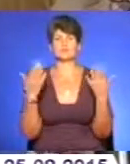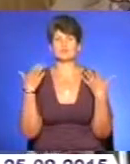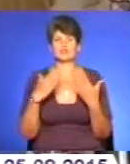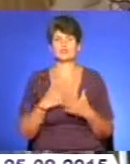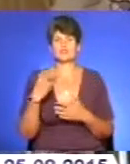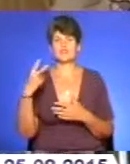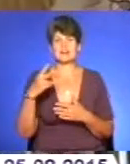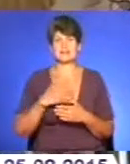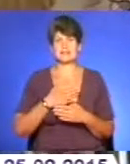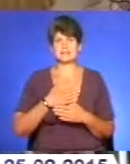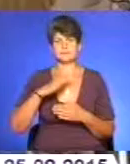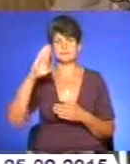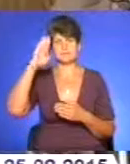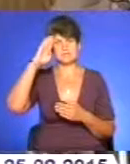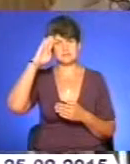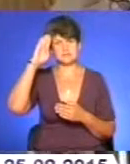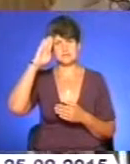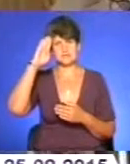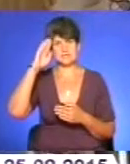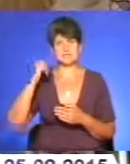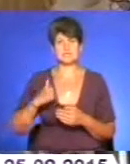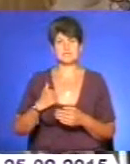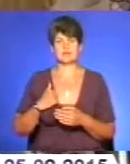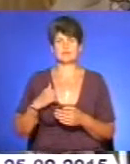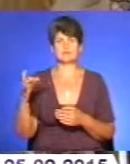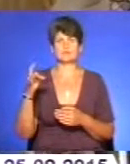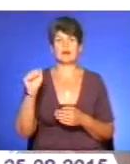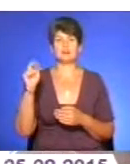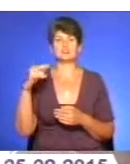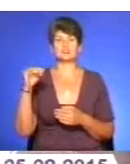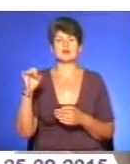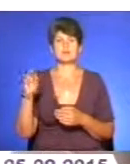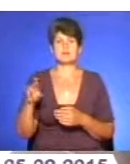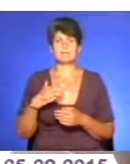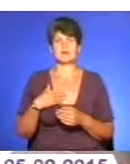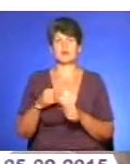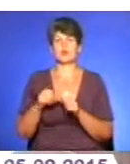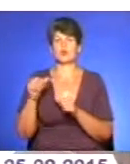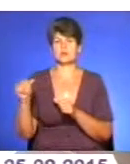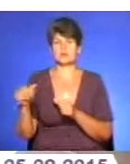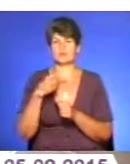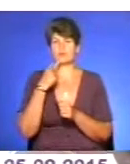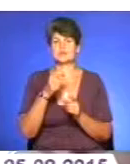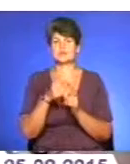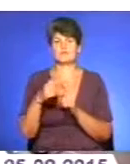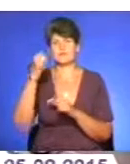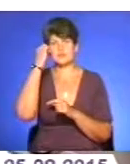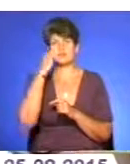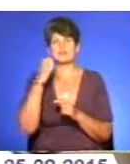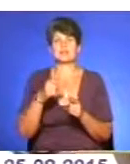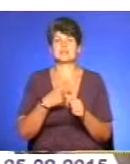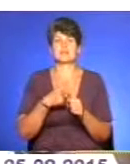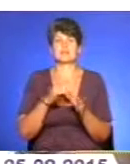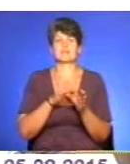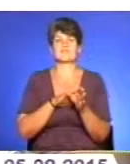наших бійців в республіці Аджарія. Ми окремо висловлюємо слова вдячності від імені виконавчої